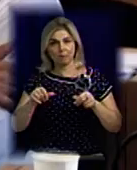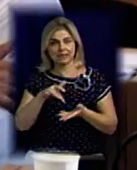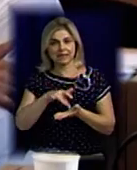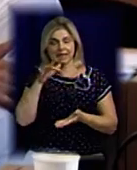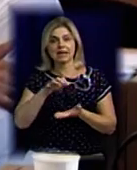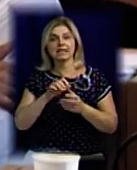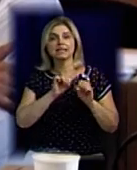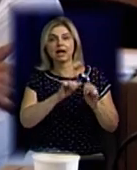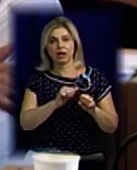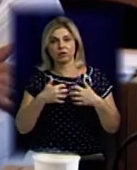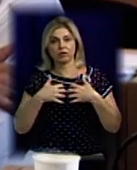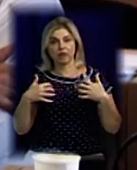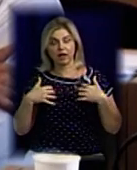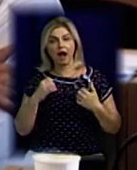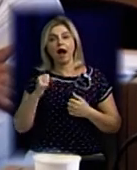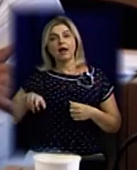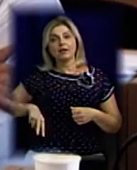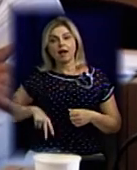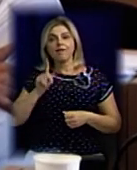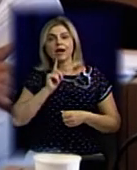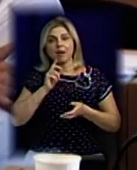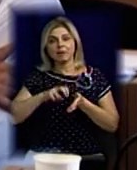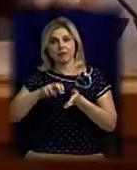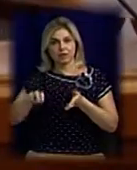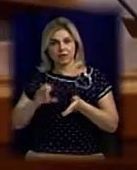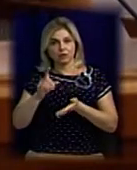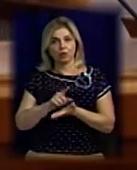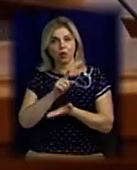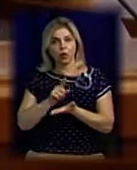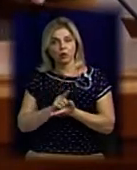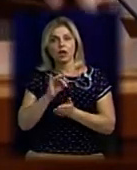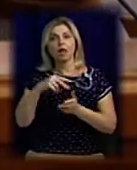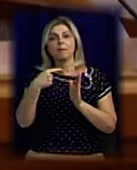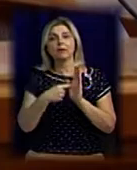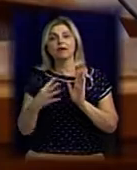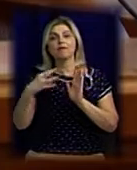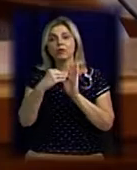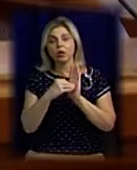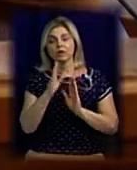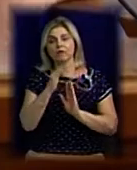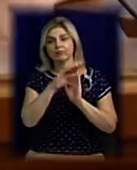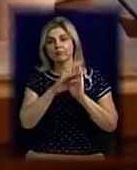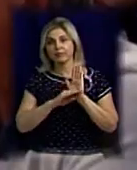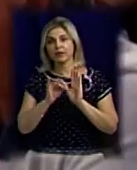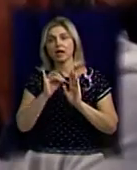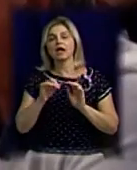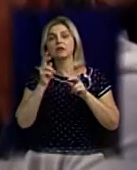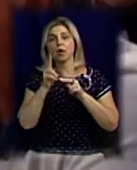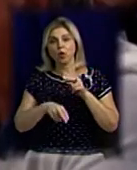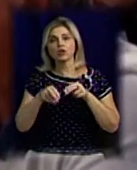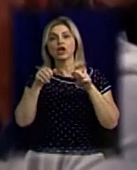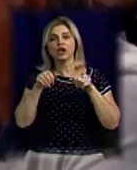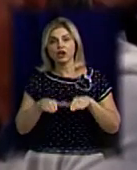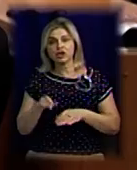Олександра Голобродського тимчасово відсторонили від займаної посади. Питання, внесене до порядку денного вранці, завершили розглядати о 21-й